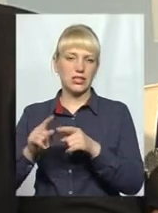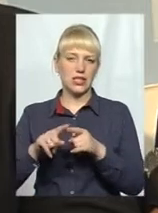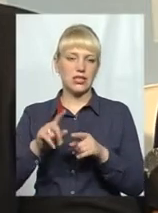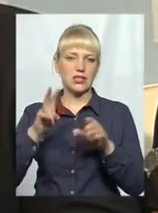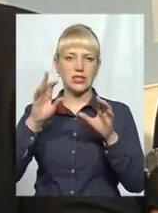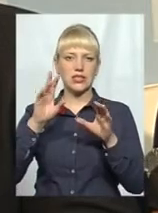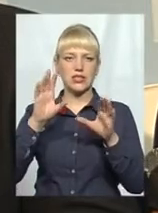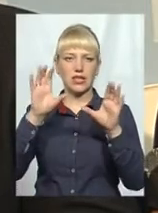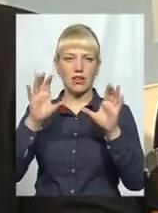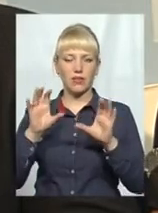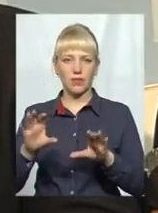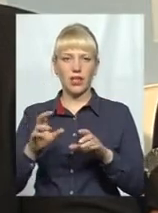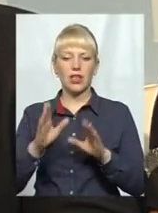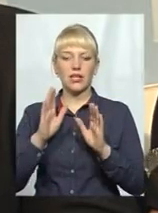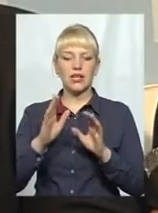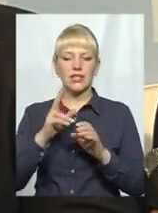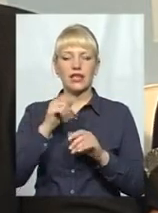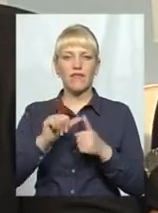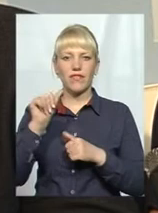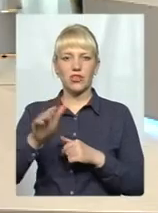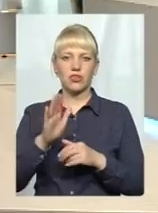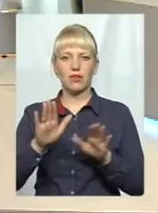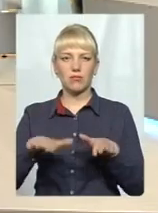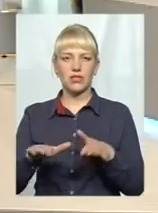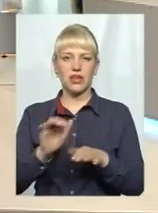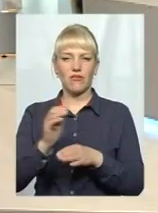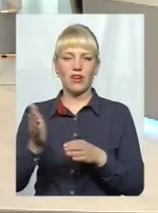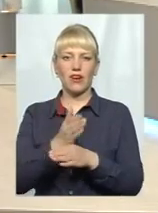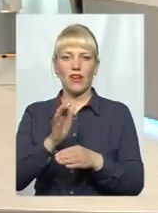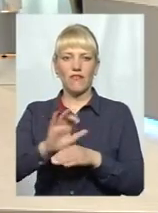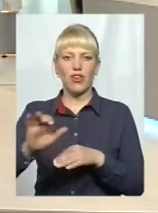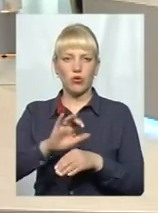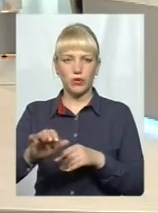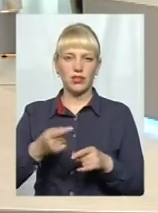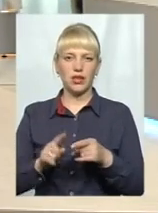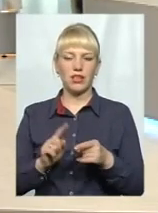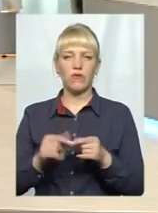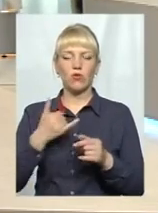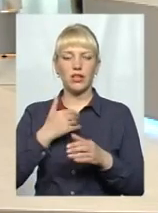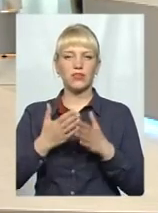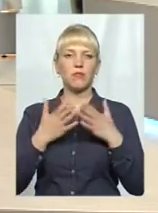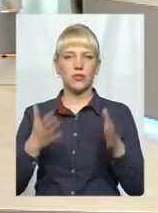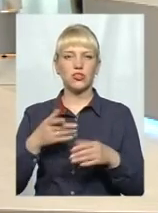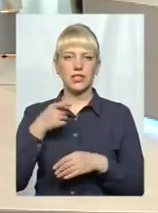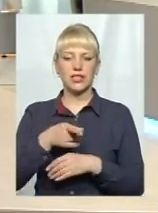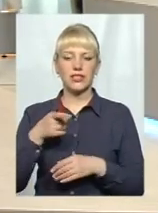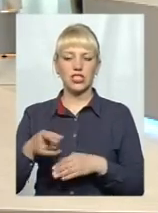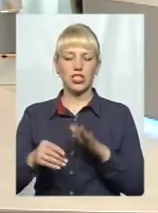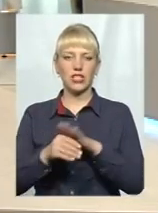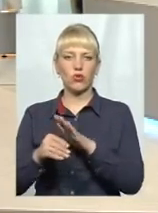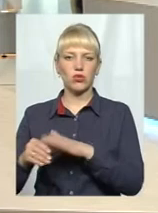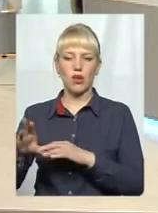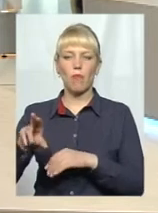тільки місцевих виробників. Скажіть, у нас більше тисячі цих кіосків є по всьому місту, але